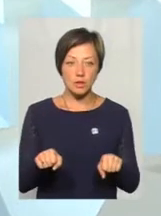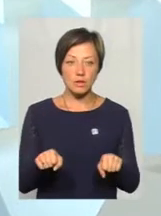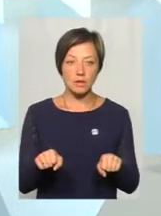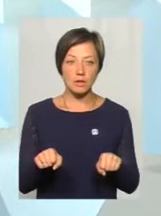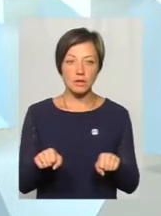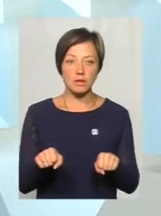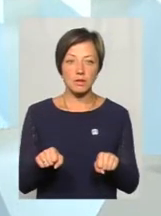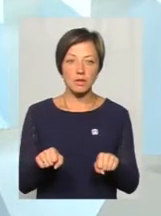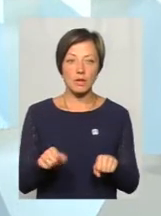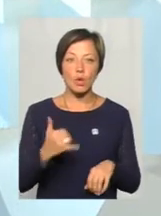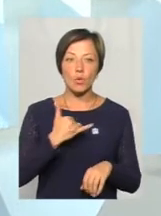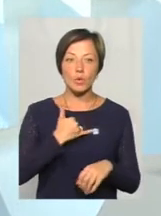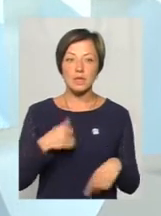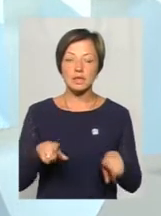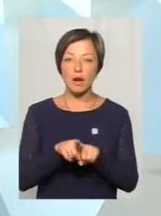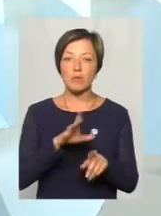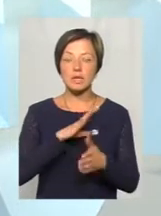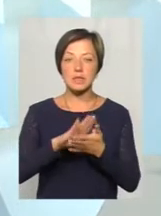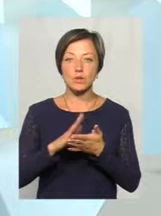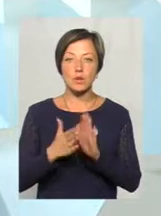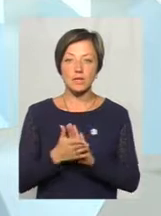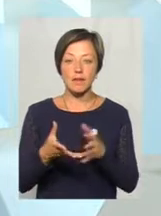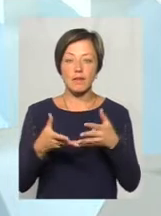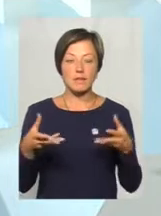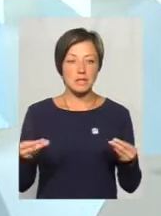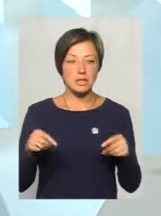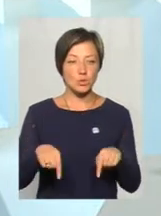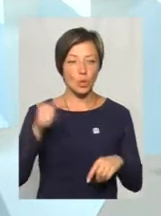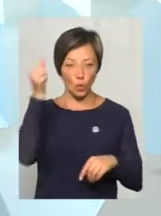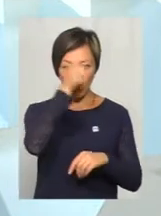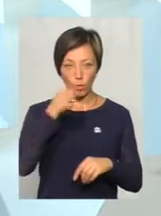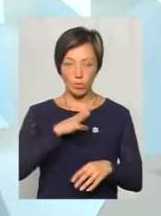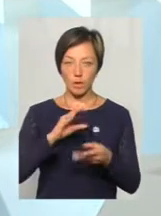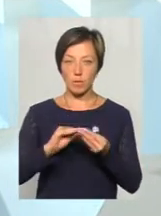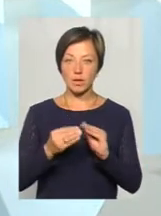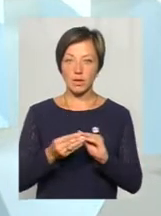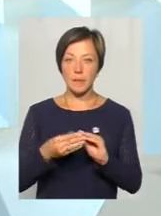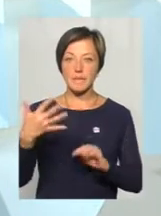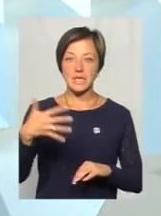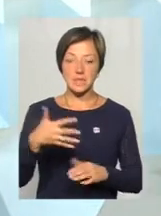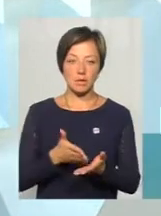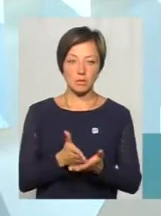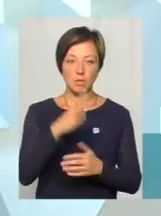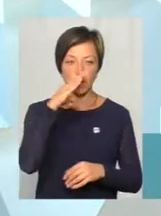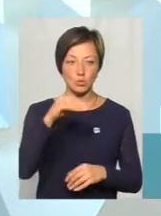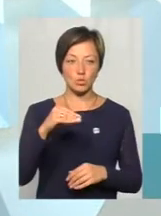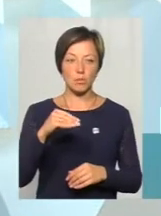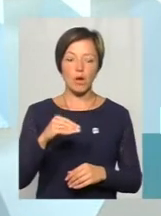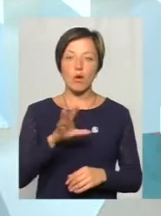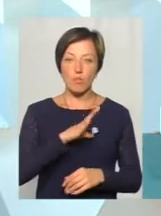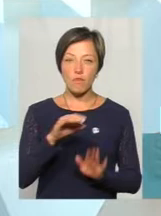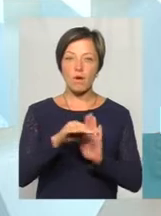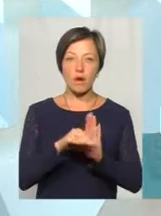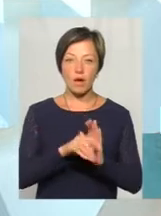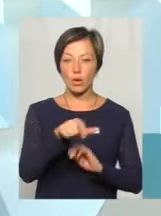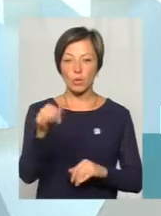в нас була така ситуація. Навесні цього року були проблеми з 50 маршрутом. Був графік,